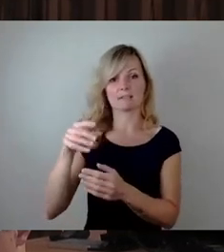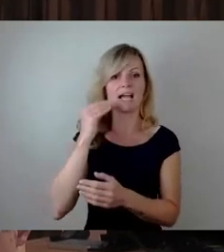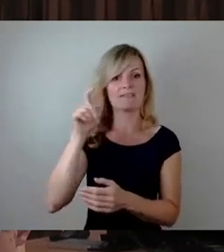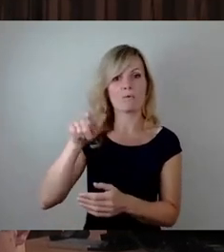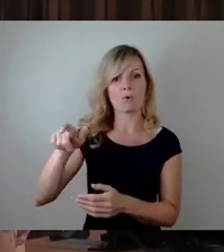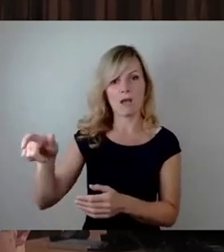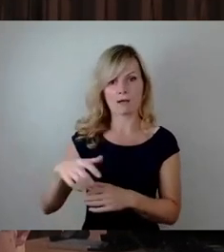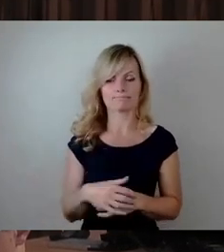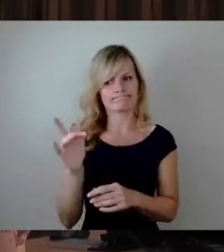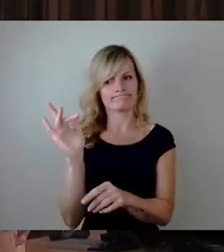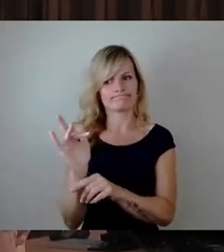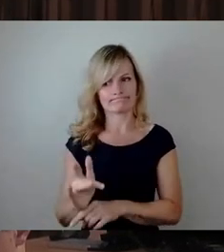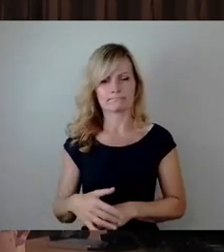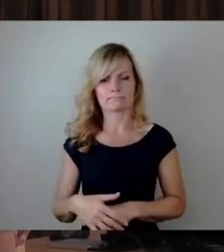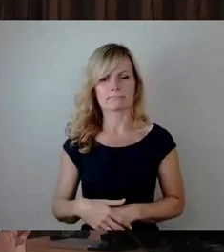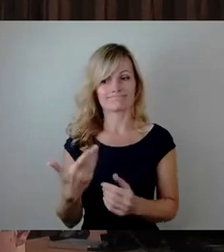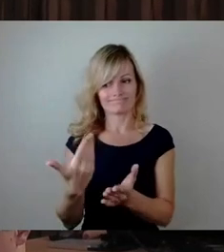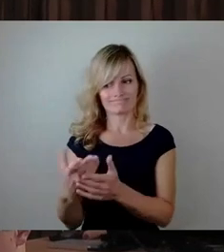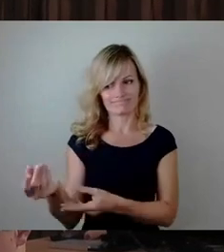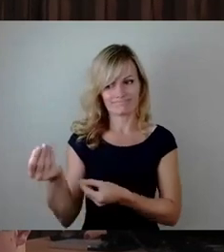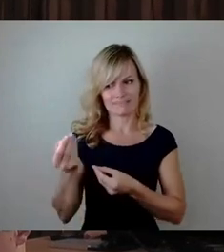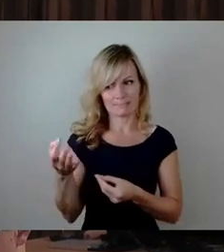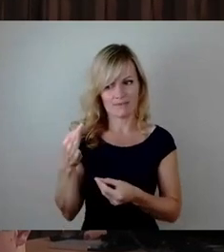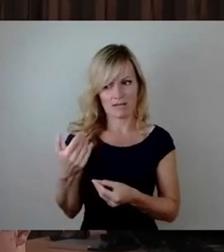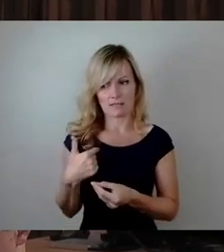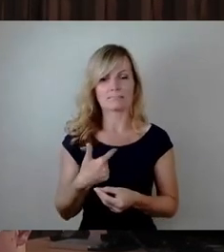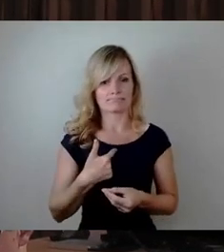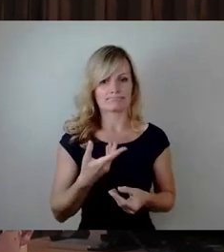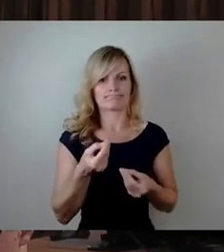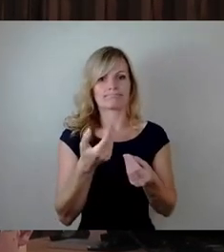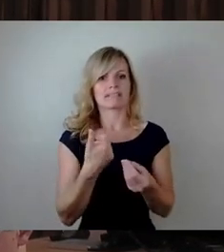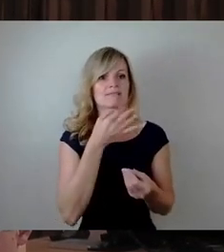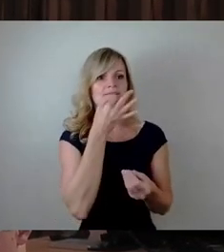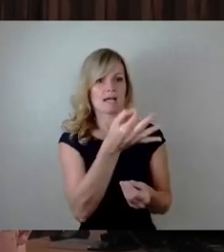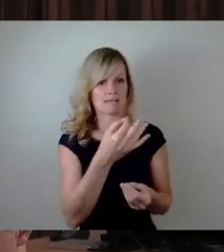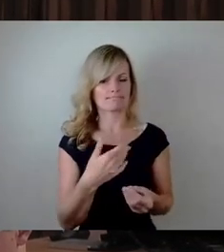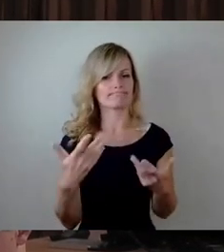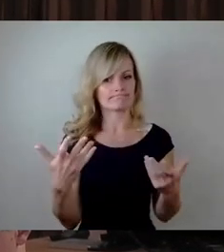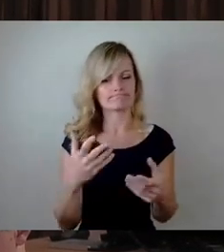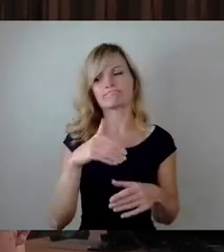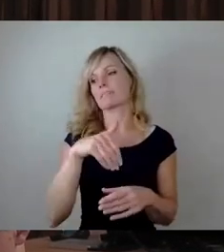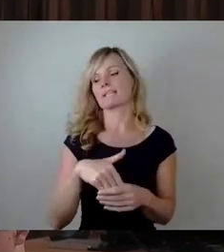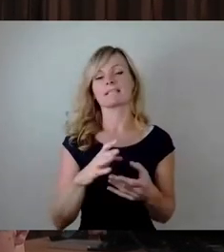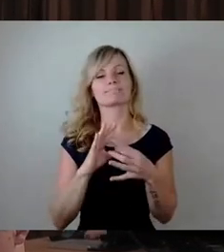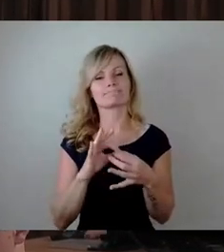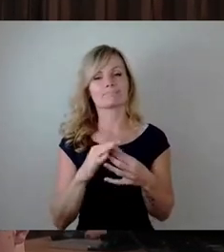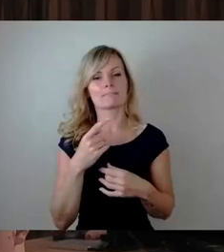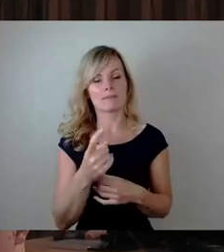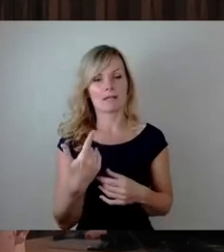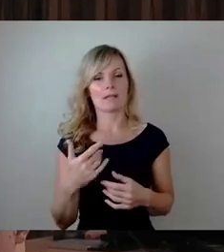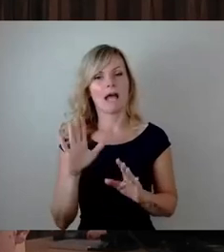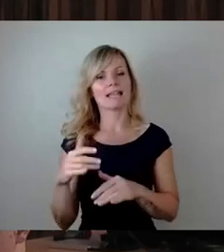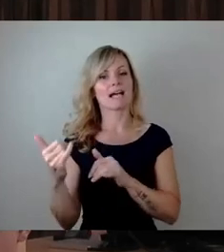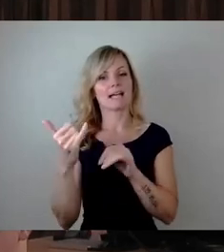Kanälen folgende Frage herangetragen wurde. Die Frage bezieht sich auf die Anreise mit dem